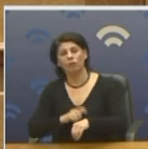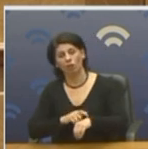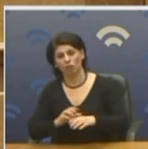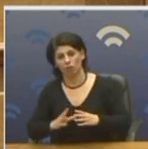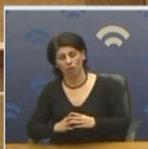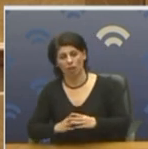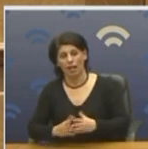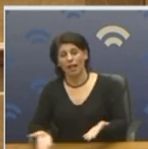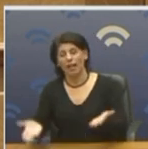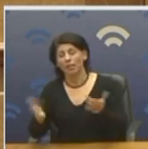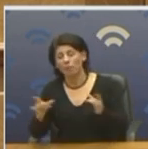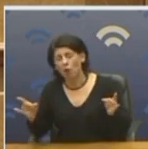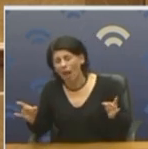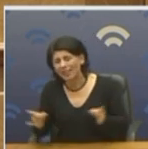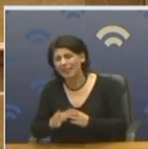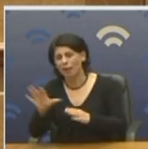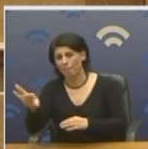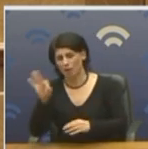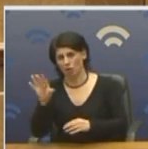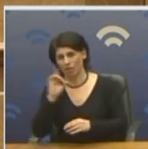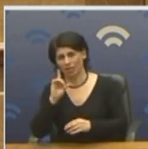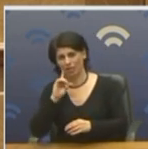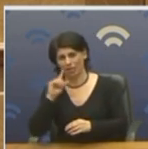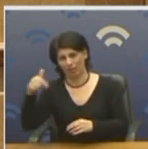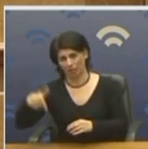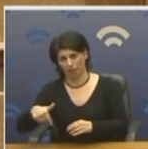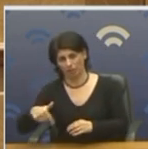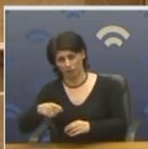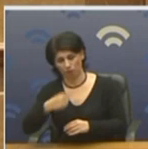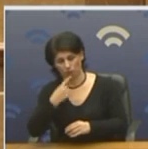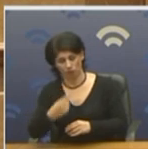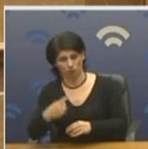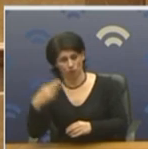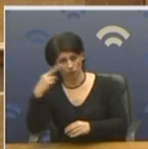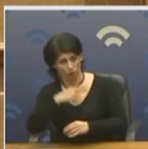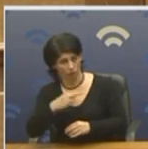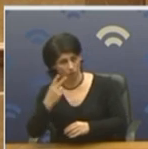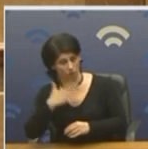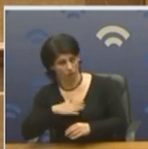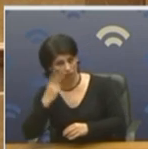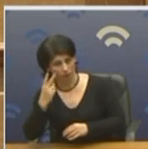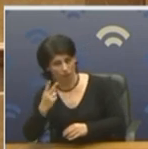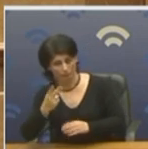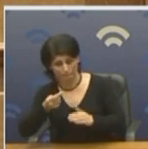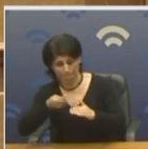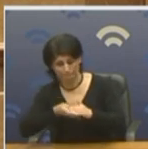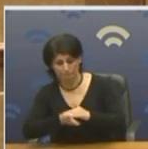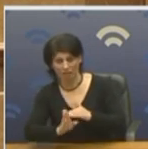Δεν υπήρχε πιο ατυχής επιλογή, κυρία Γερνηματά, από την υποτροπή του Πρωθυπουργού ήθελα να τα να δω. Μέσω Facebook,